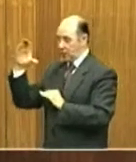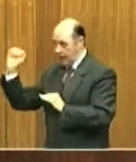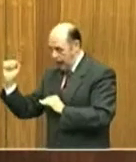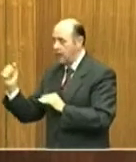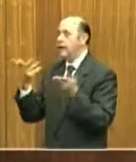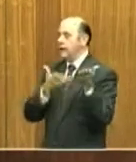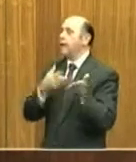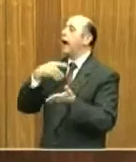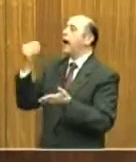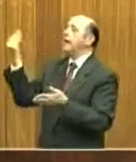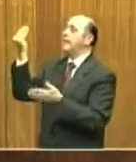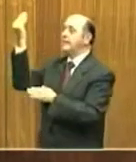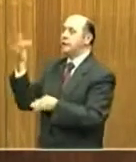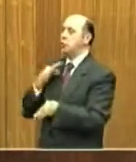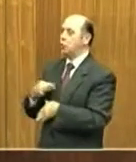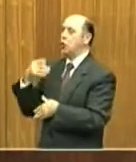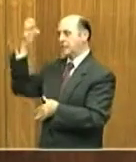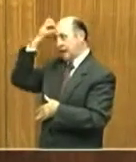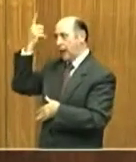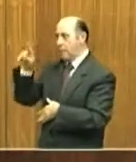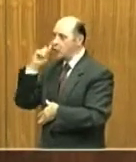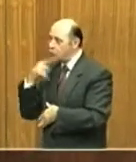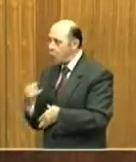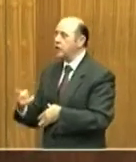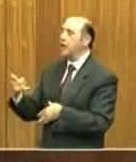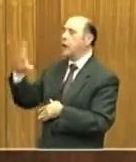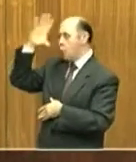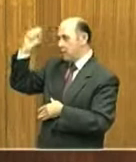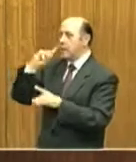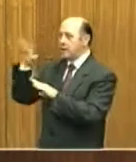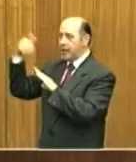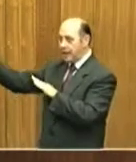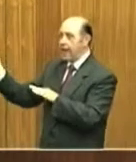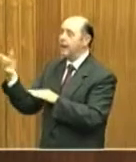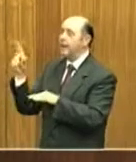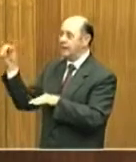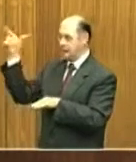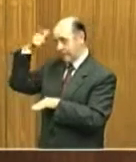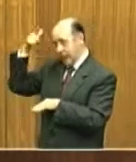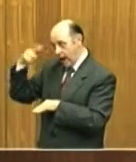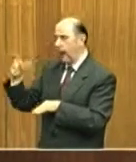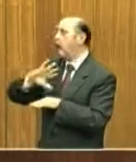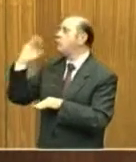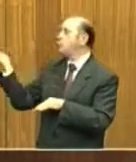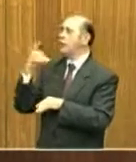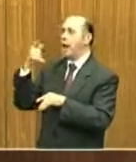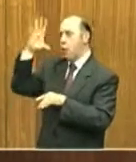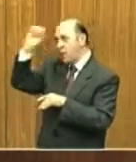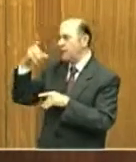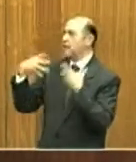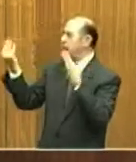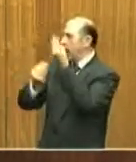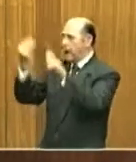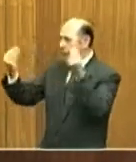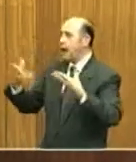all'Istituto Statale per Sordi, all'Università per Stranieri di Siena e a tutte le università, le istituzioni che collaborano con noi